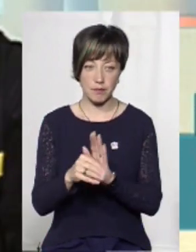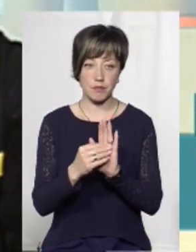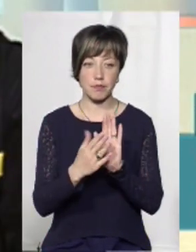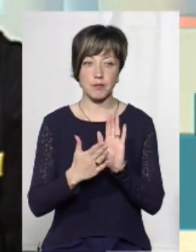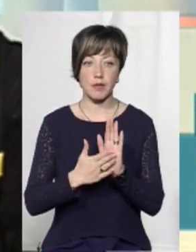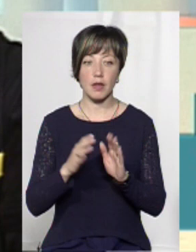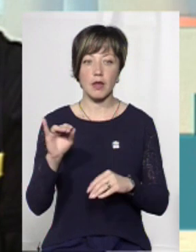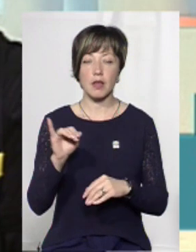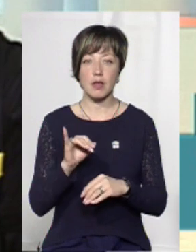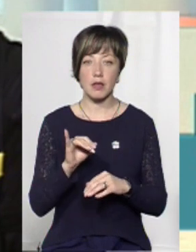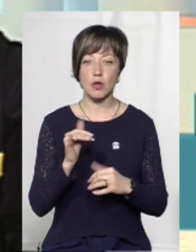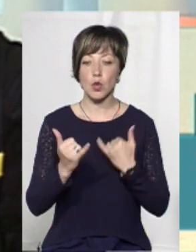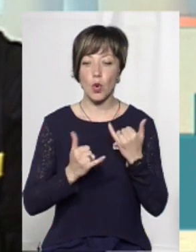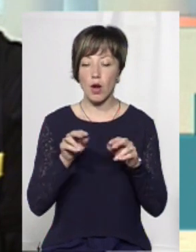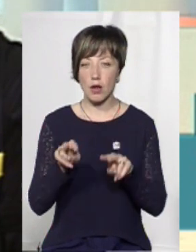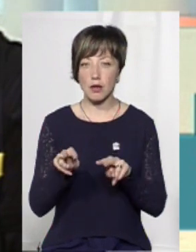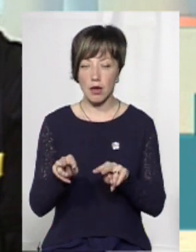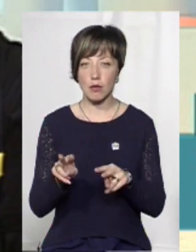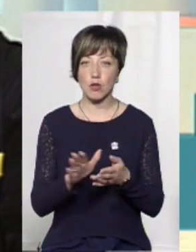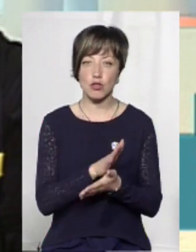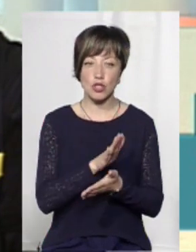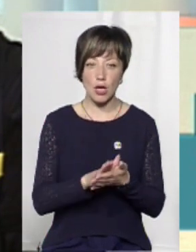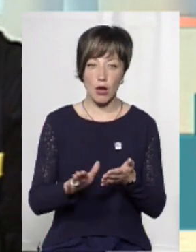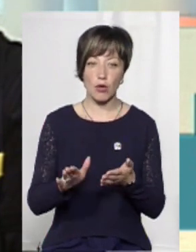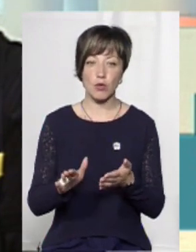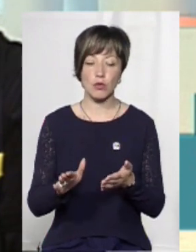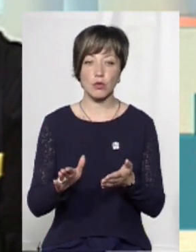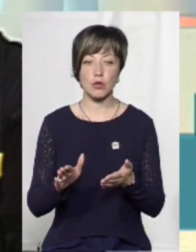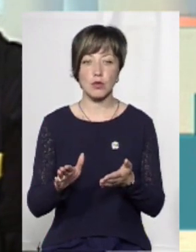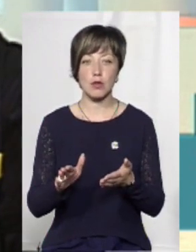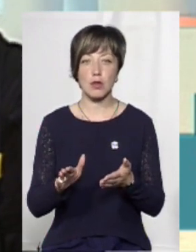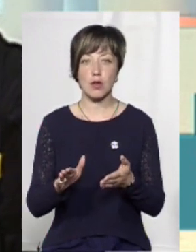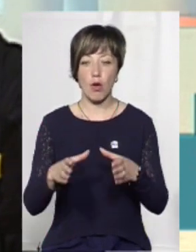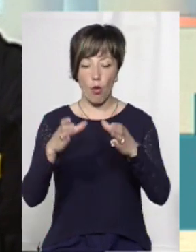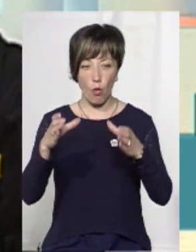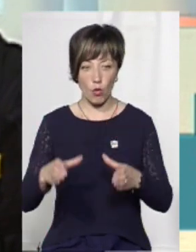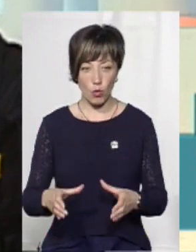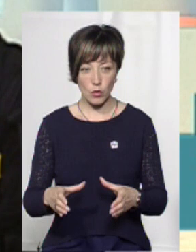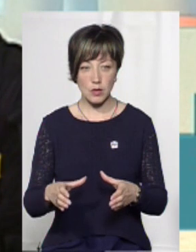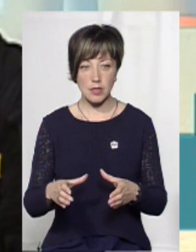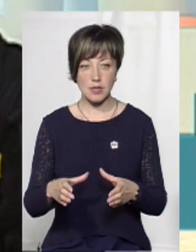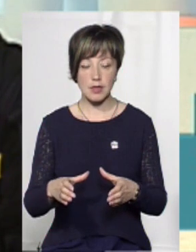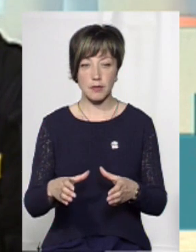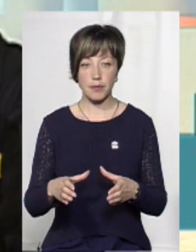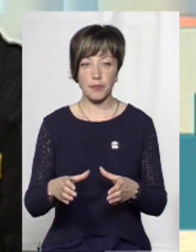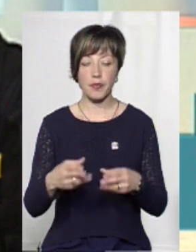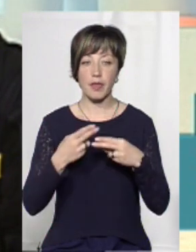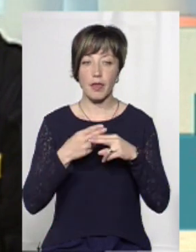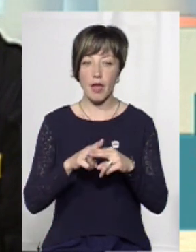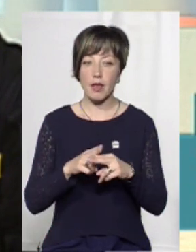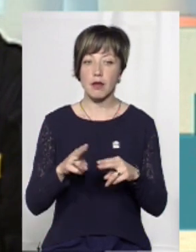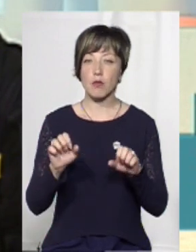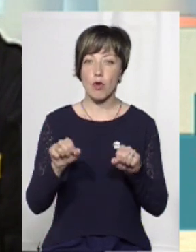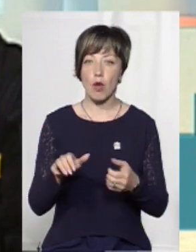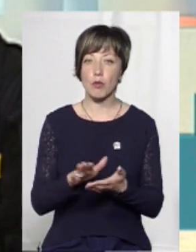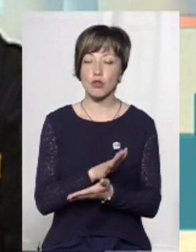і відповідно вони доглядають за ними, прочищають безпосередньо колодязі приймальні. Техніки, яка